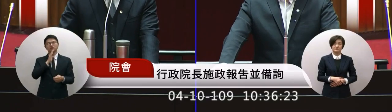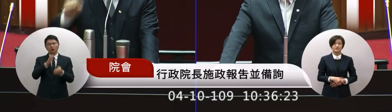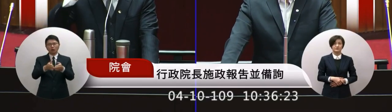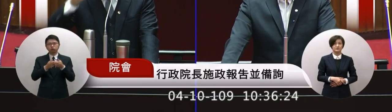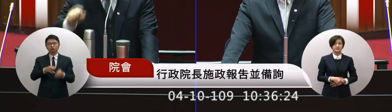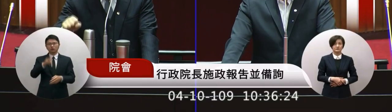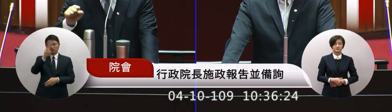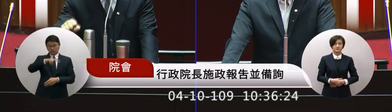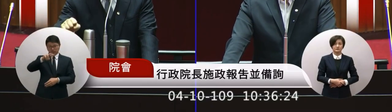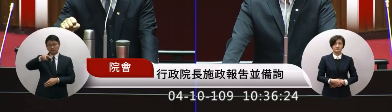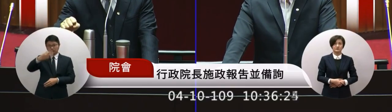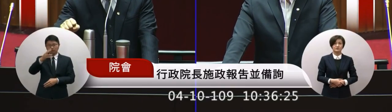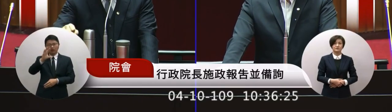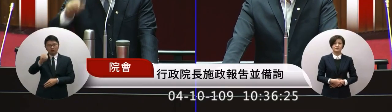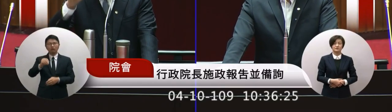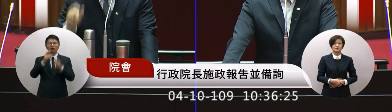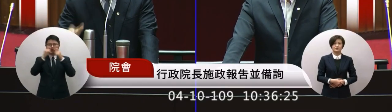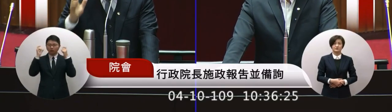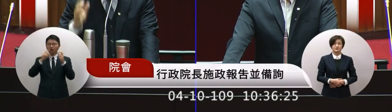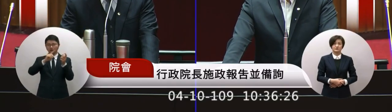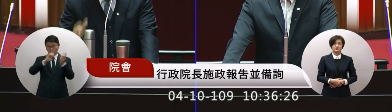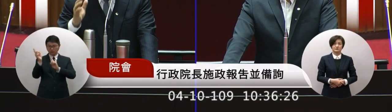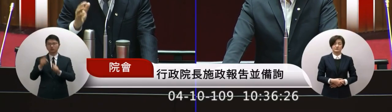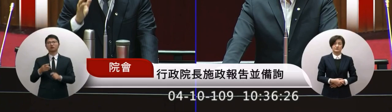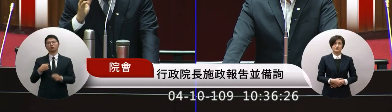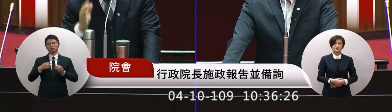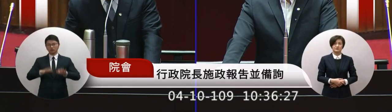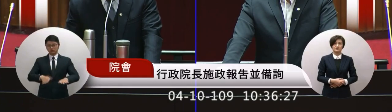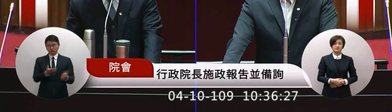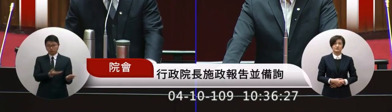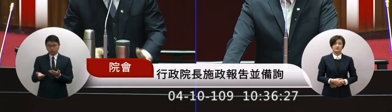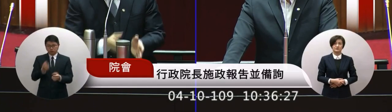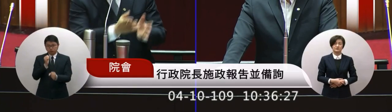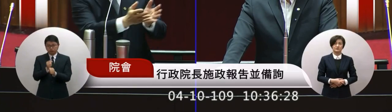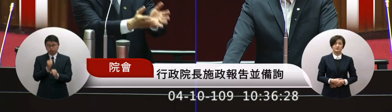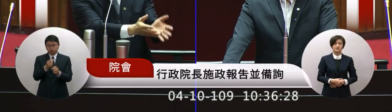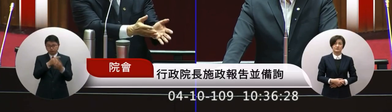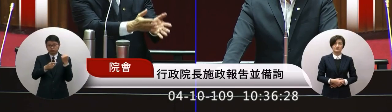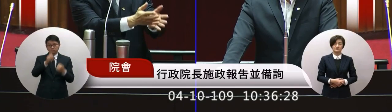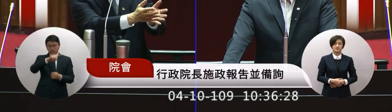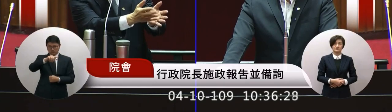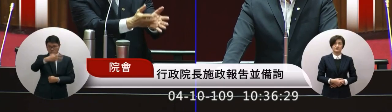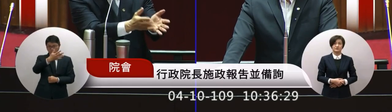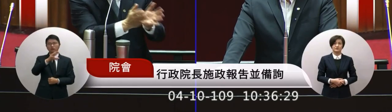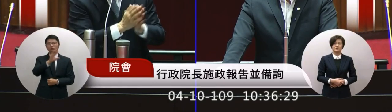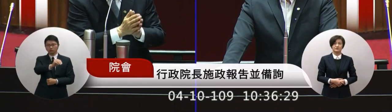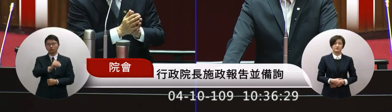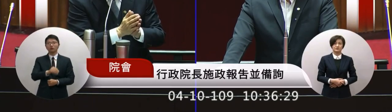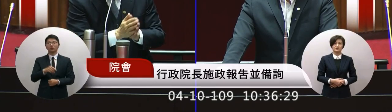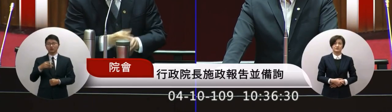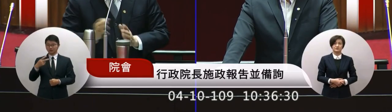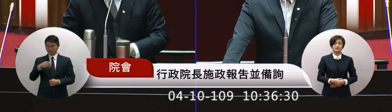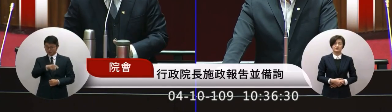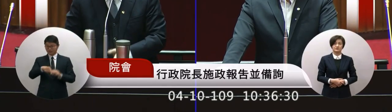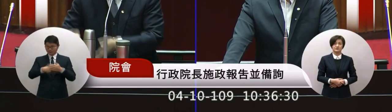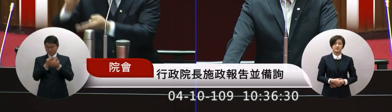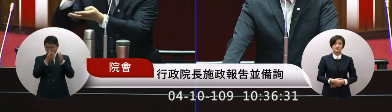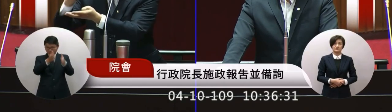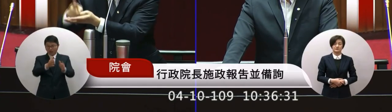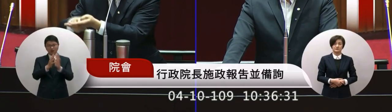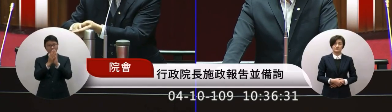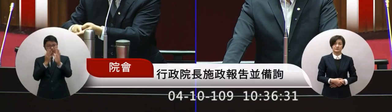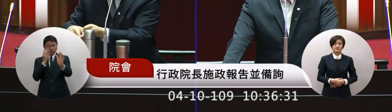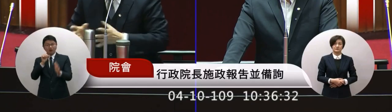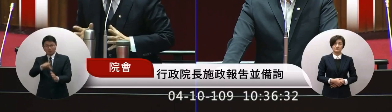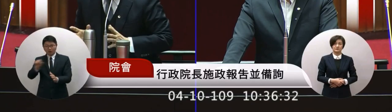我們現在是1500萬片而且1500萬片裡面不是只有來排隊買口罩而是